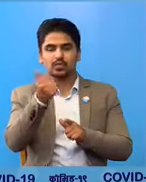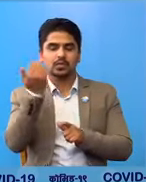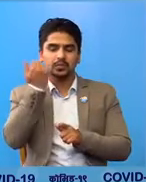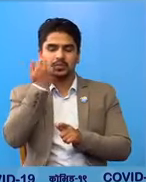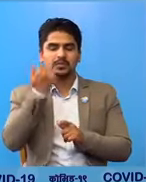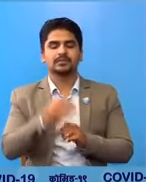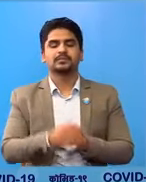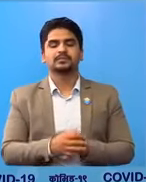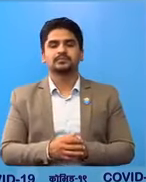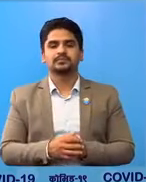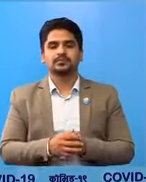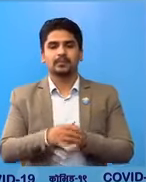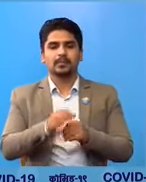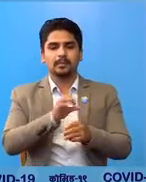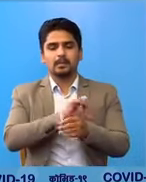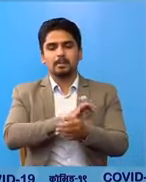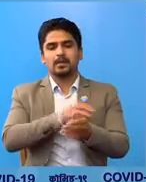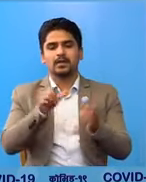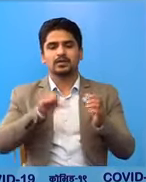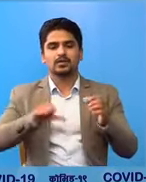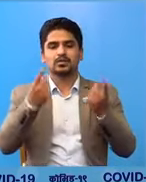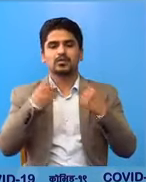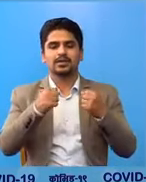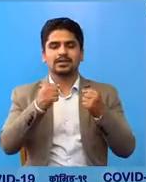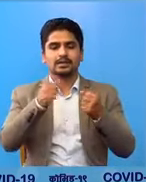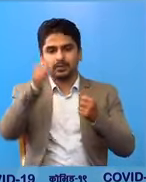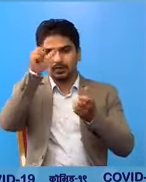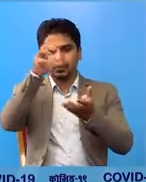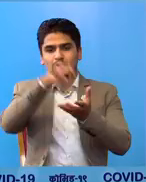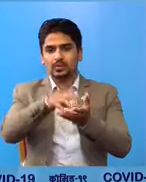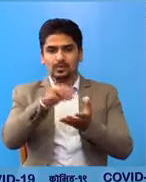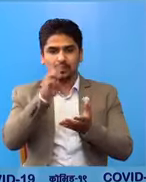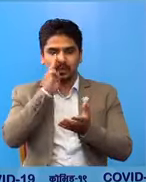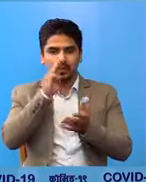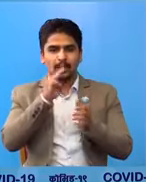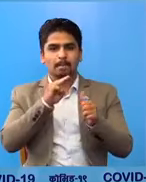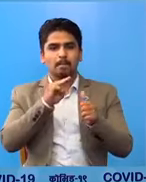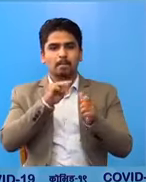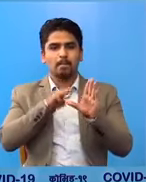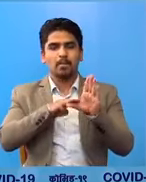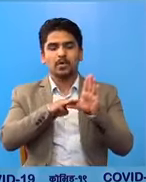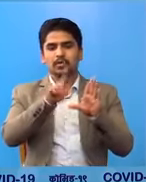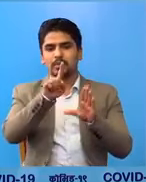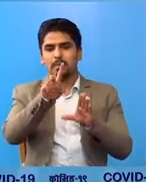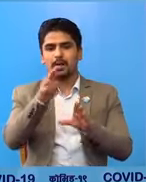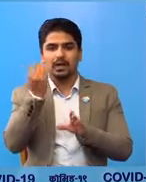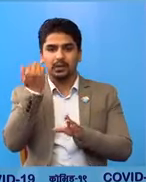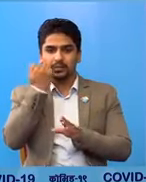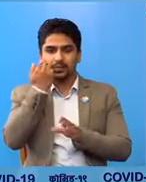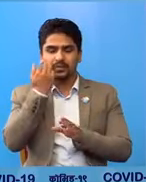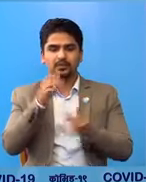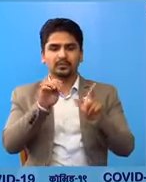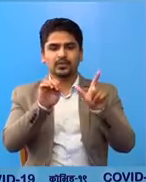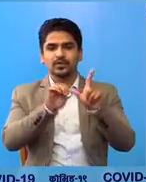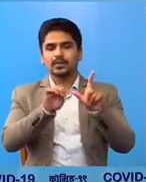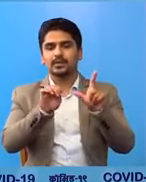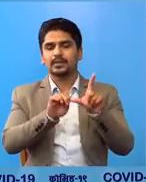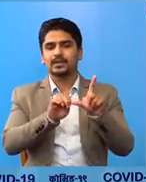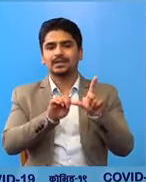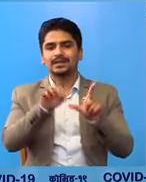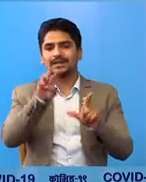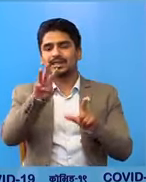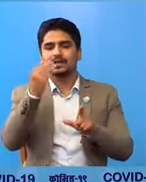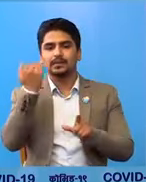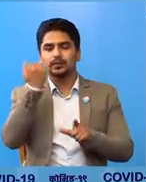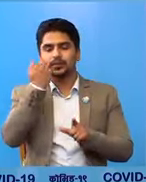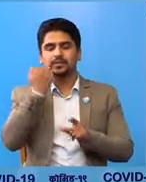प्रादेशिक जनस्वास्त प्रयोक्साला जनकपुर म महत्तरी का बार पुरुष, सब्तरी का तीन